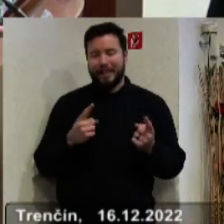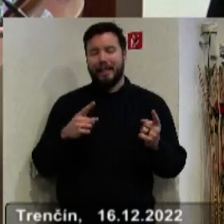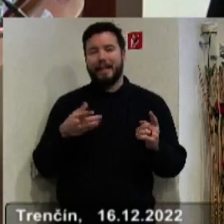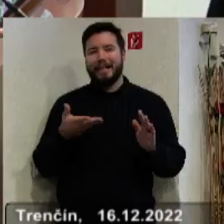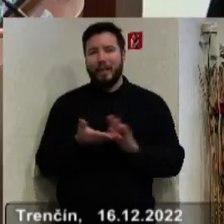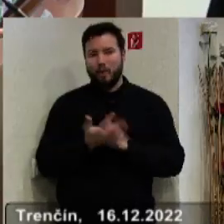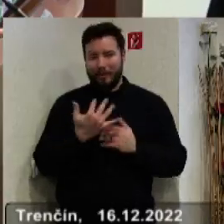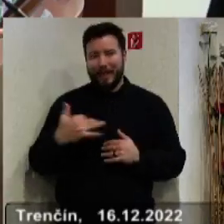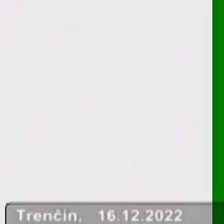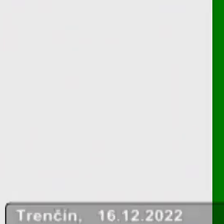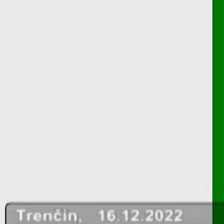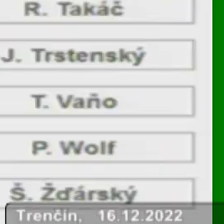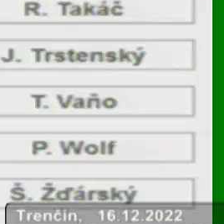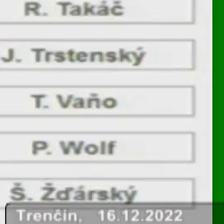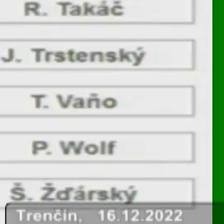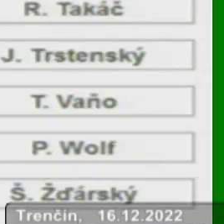2023.